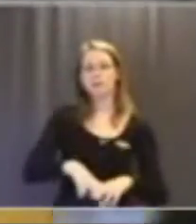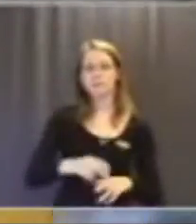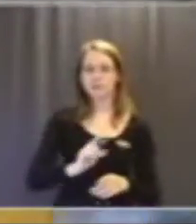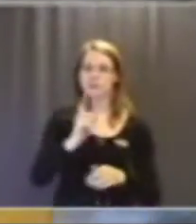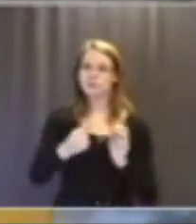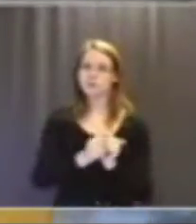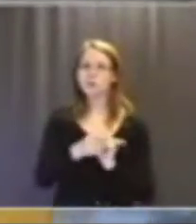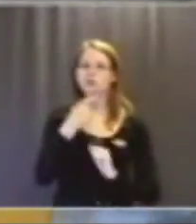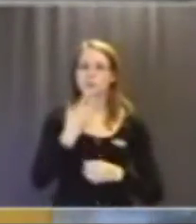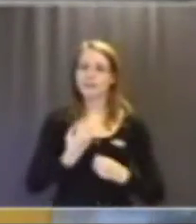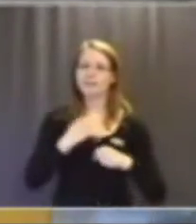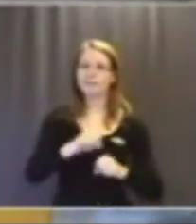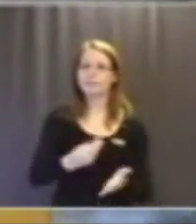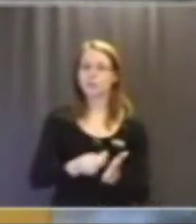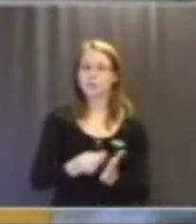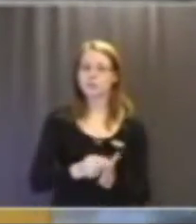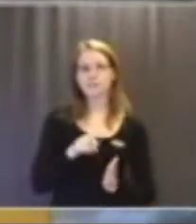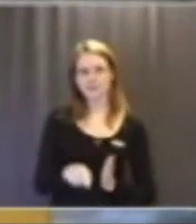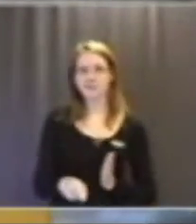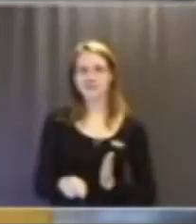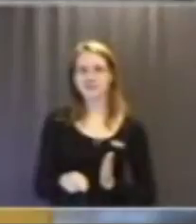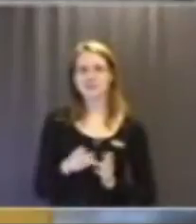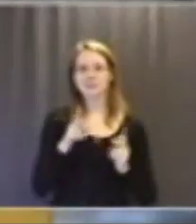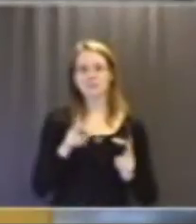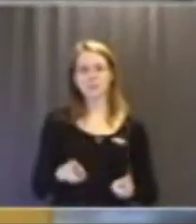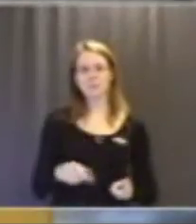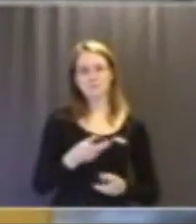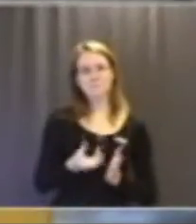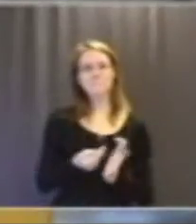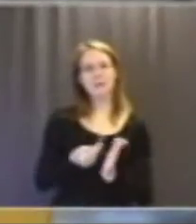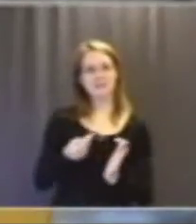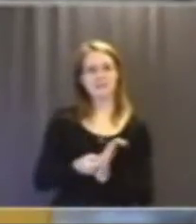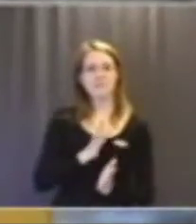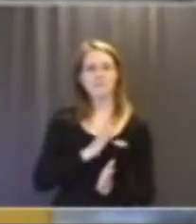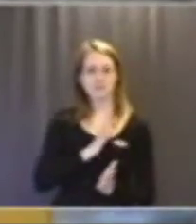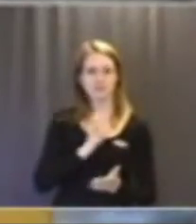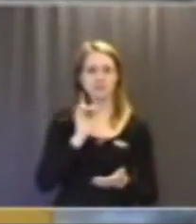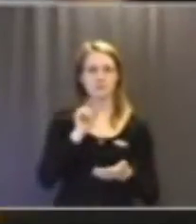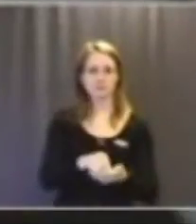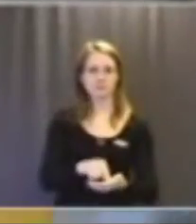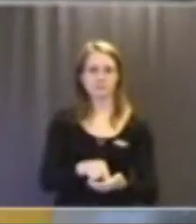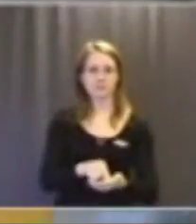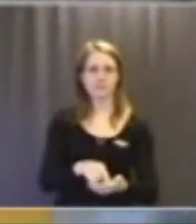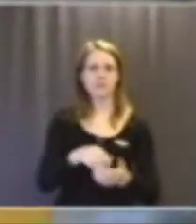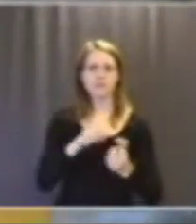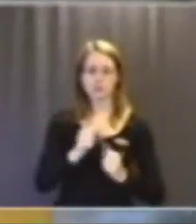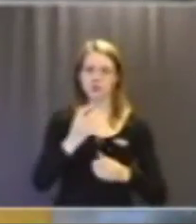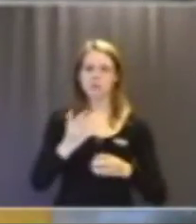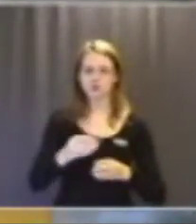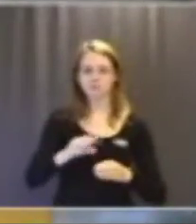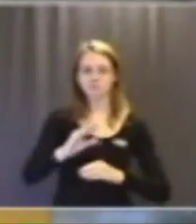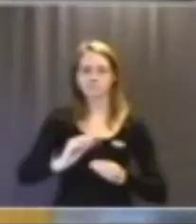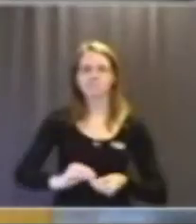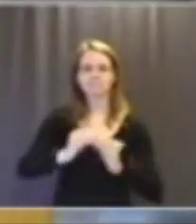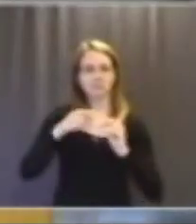att det är driftskostnaderna, det är faktiskt så att alla de här pengarna som finns är till för att belägga banorna och man fick upp